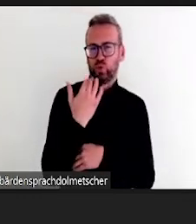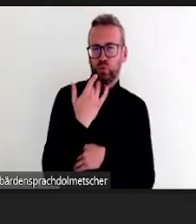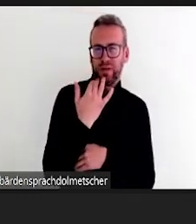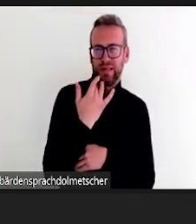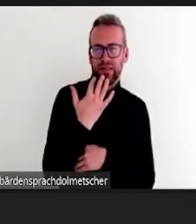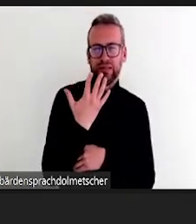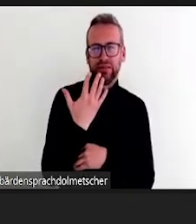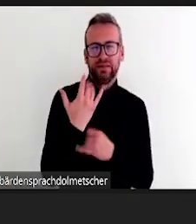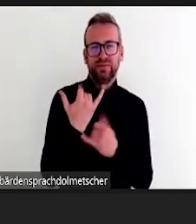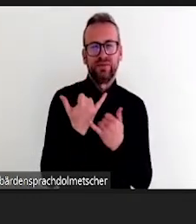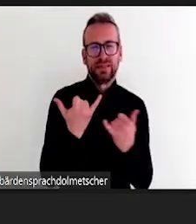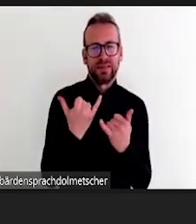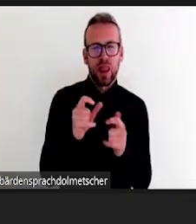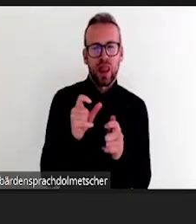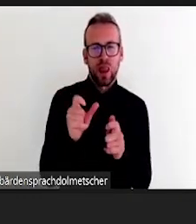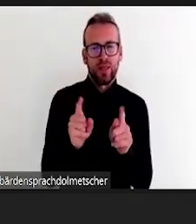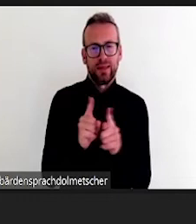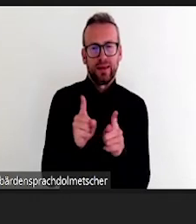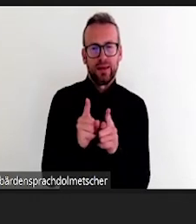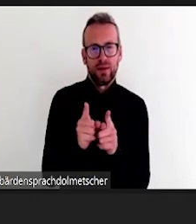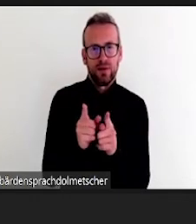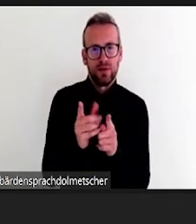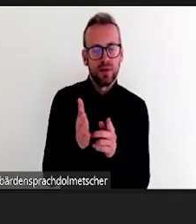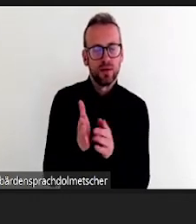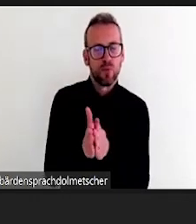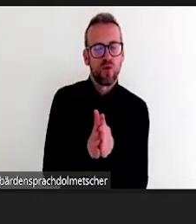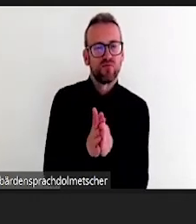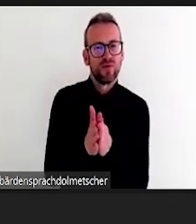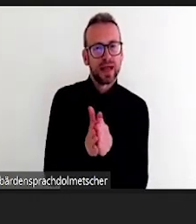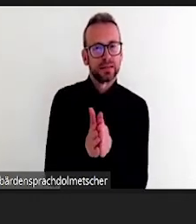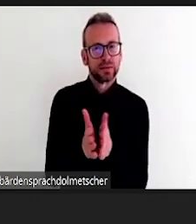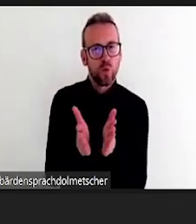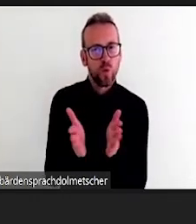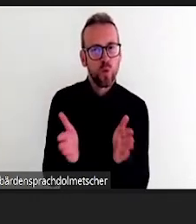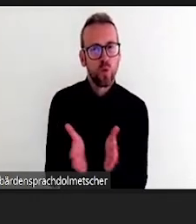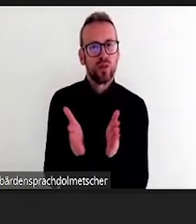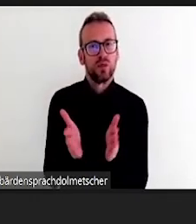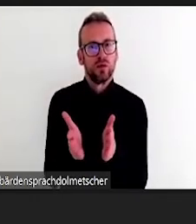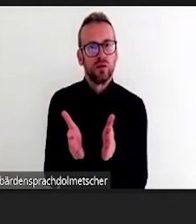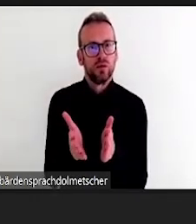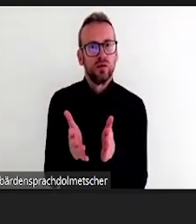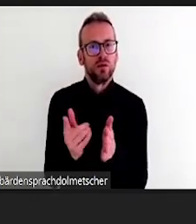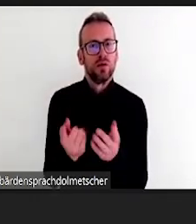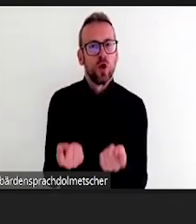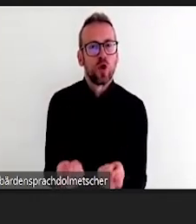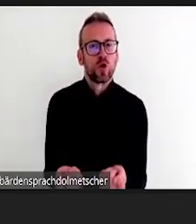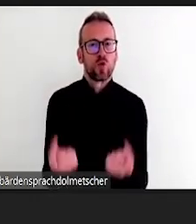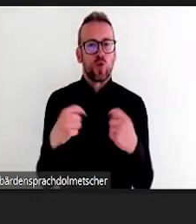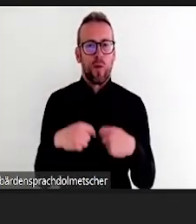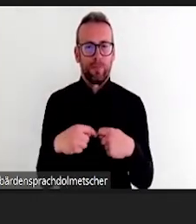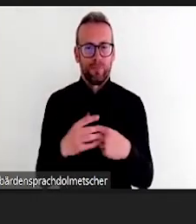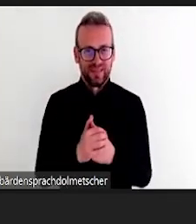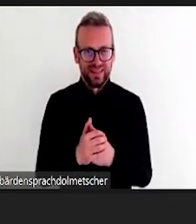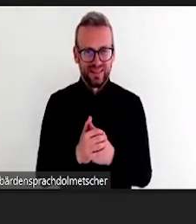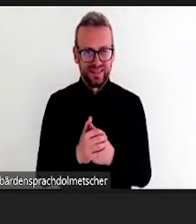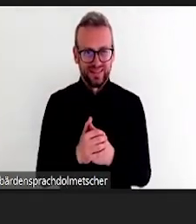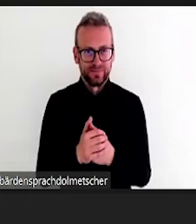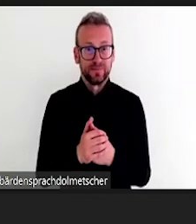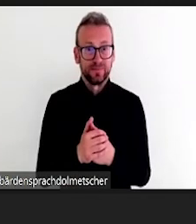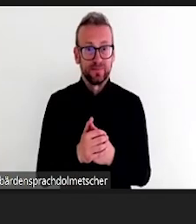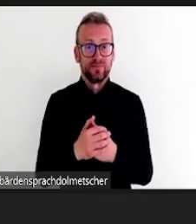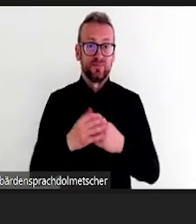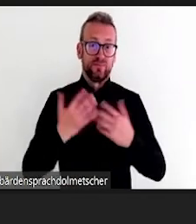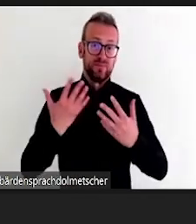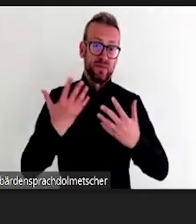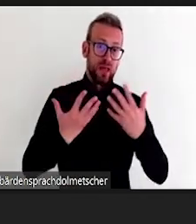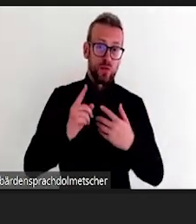so klassische Diskussionsimpulse, die man in den Chat stellen kann. Hier habe ich ein paar Beispiele auf einer Skala von 1 bis